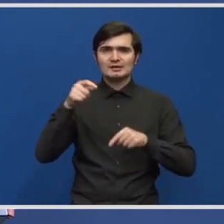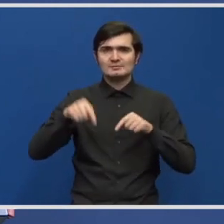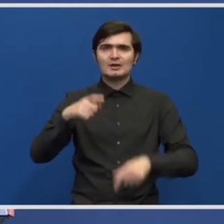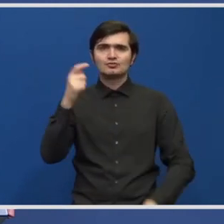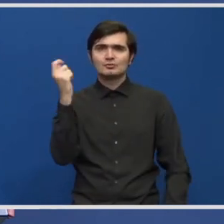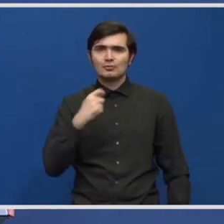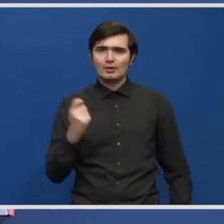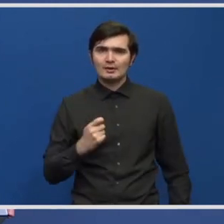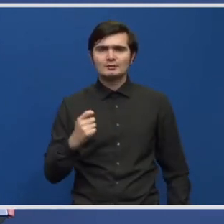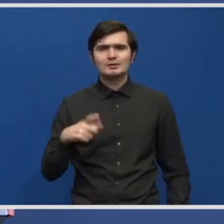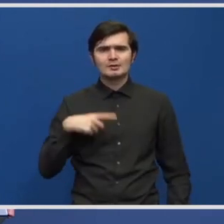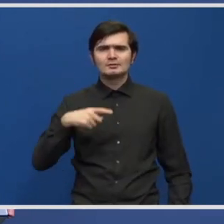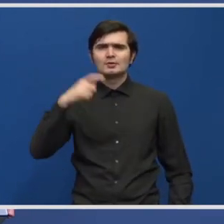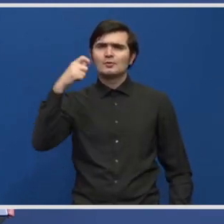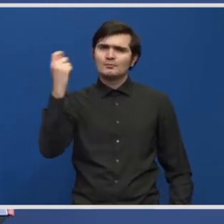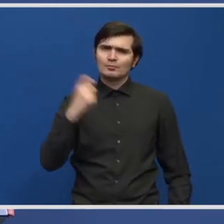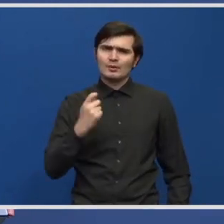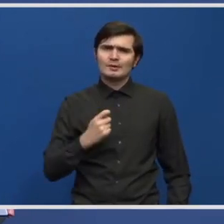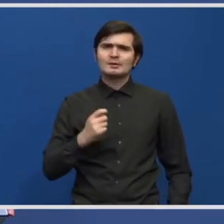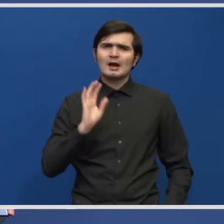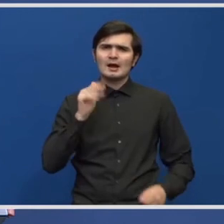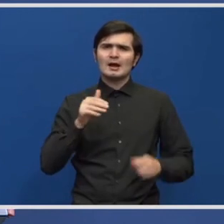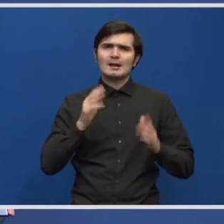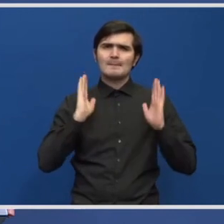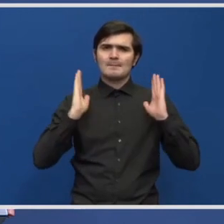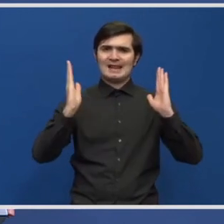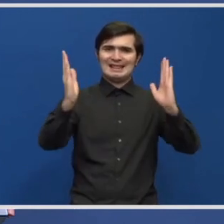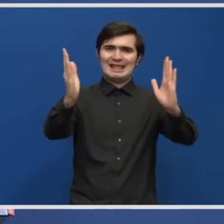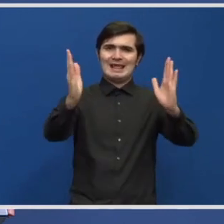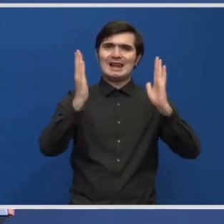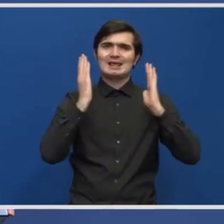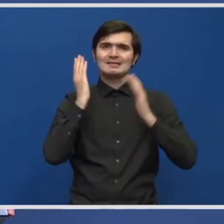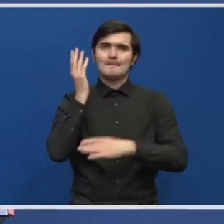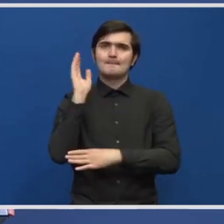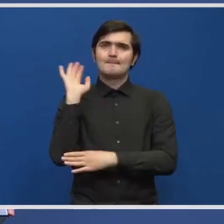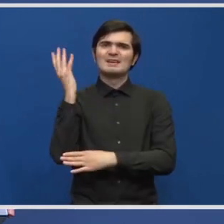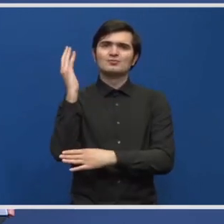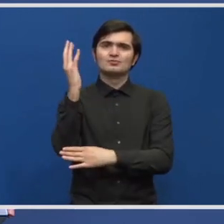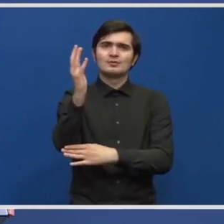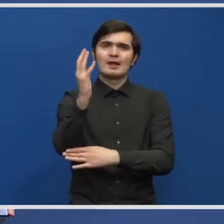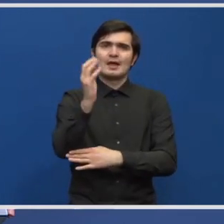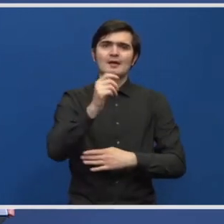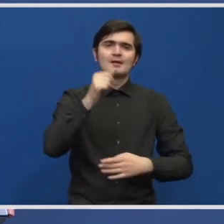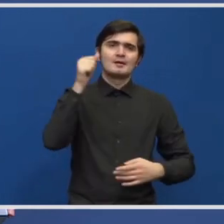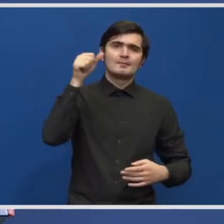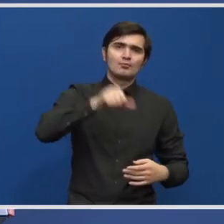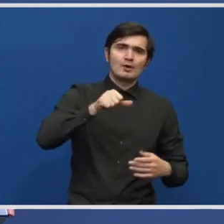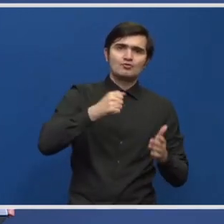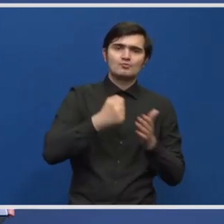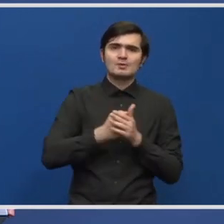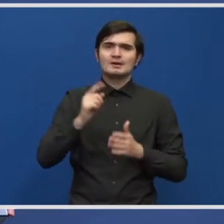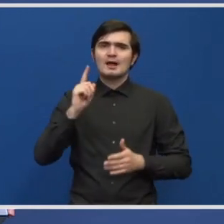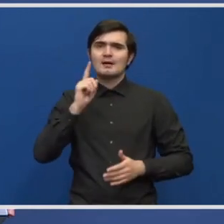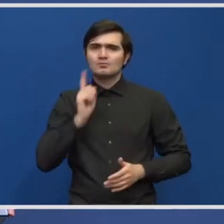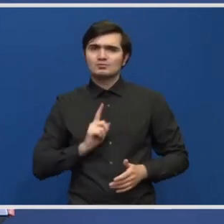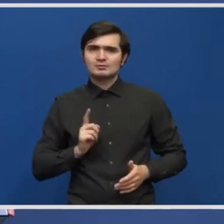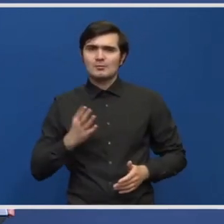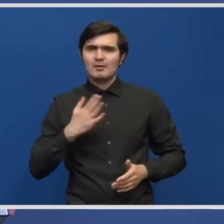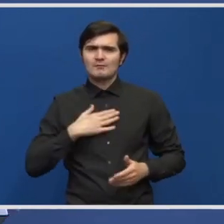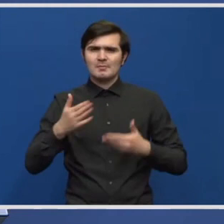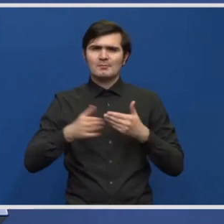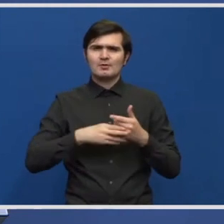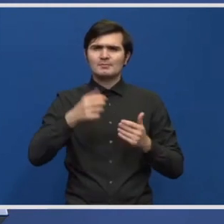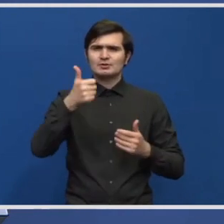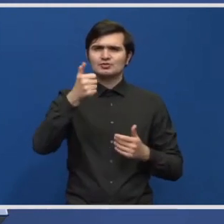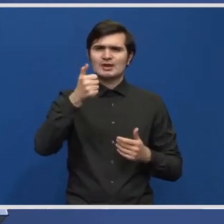un proiect cu perdele forestiere. Pe acest sector, între Plăiești și Buzău, avem aproape